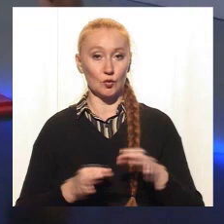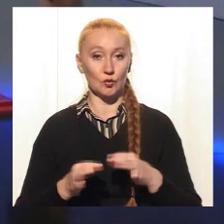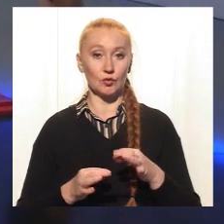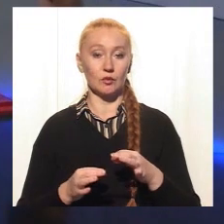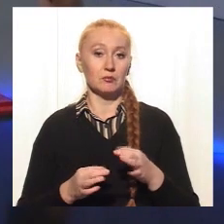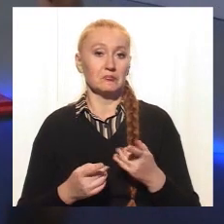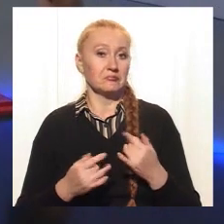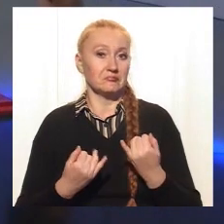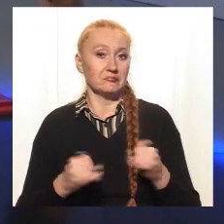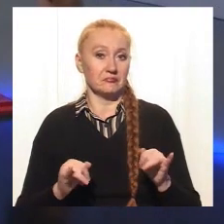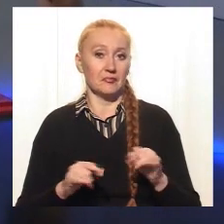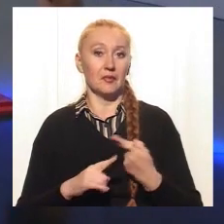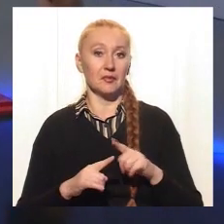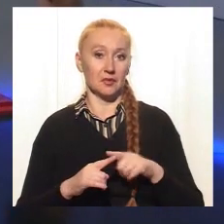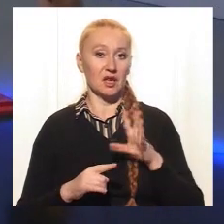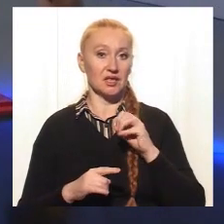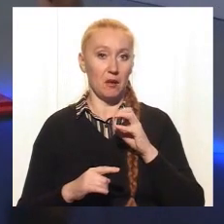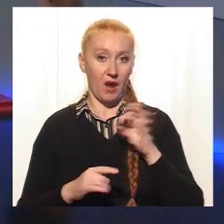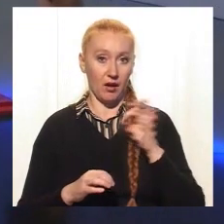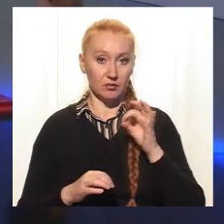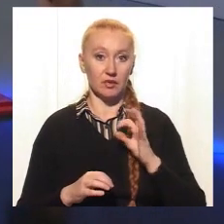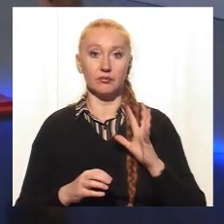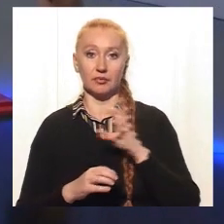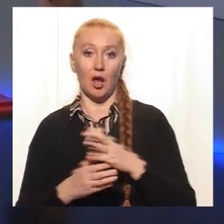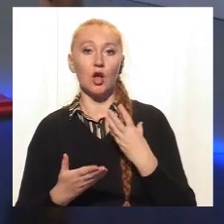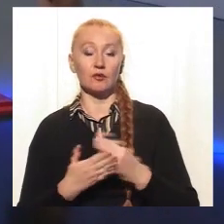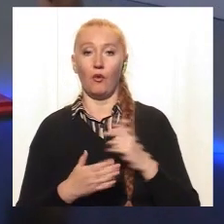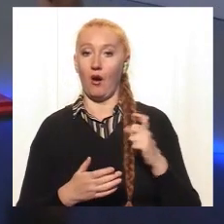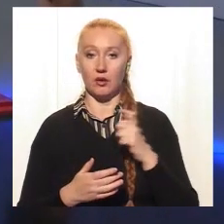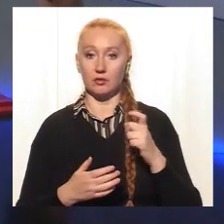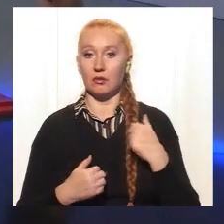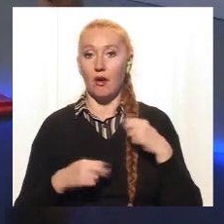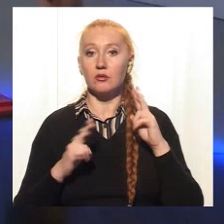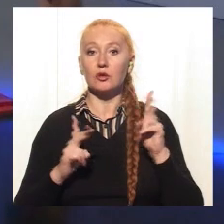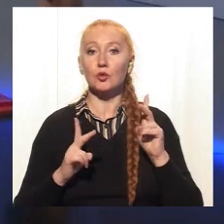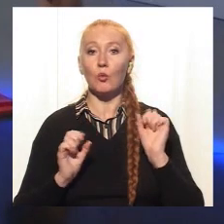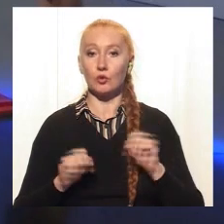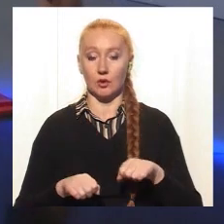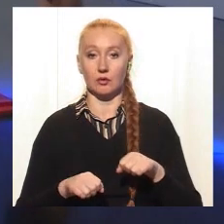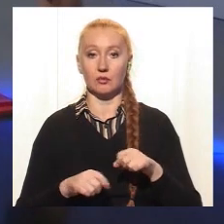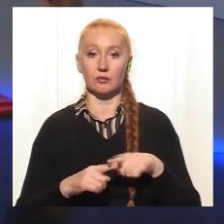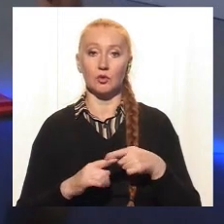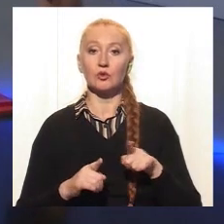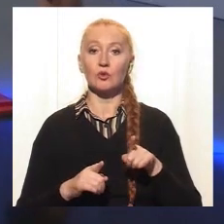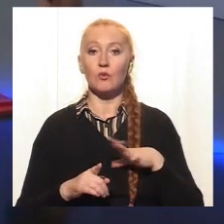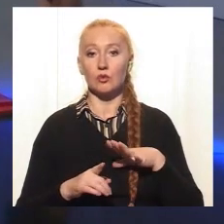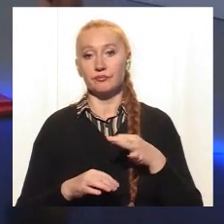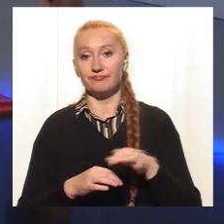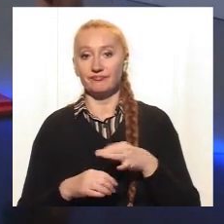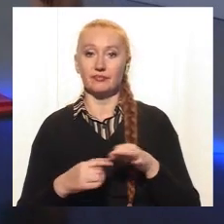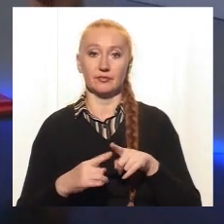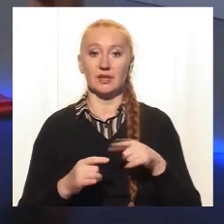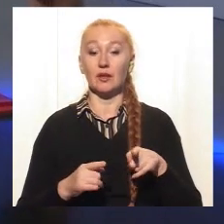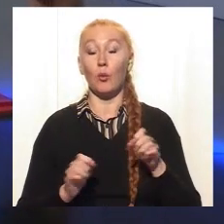Нонсенс, щоб немецка овчарка кинулась на своєго хазяна. Я не знаю, що можна робити з собакою. Наверно, що там можна, це